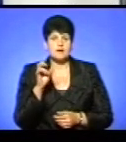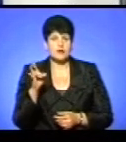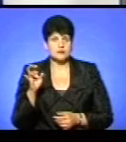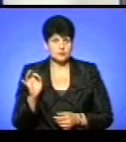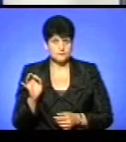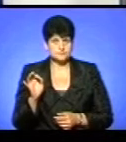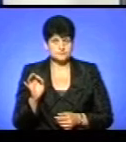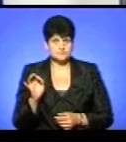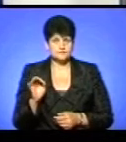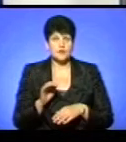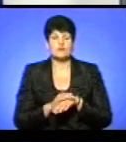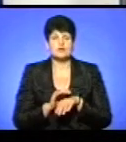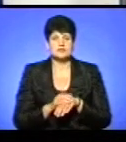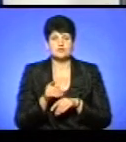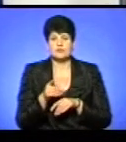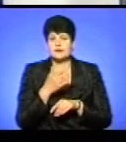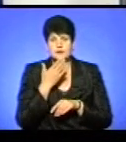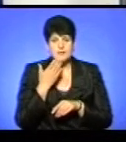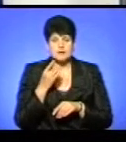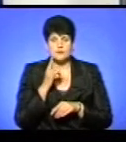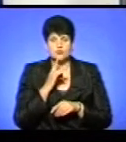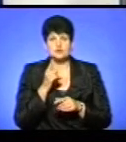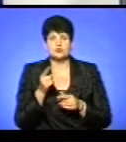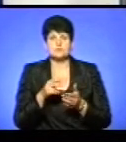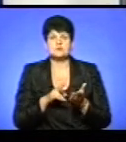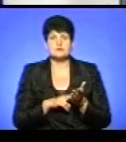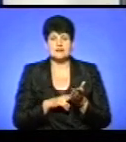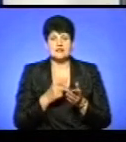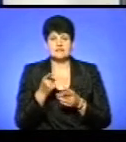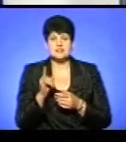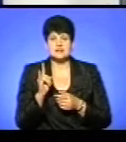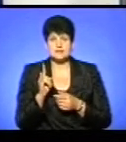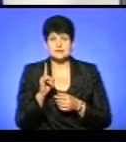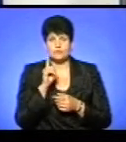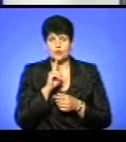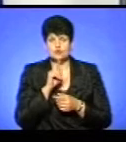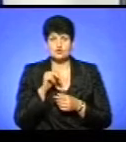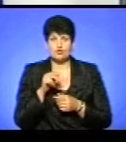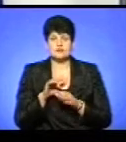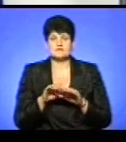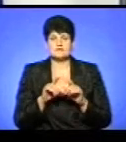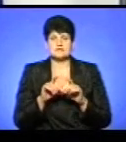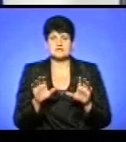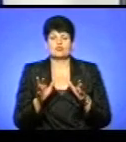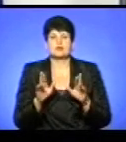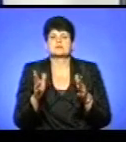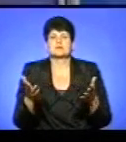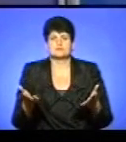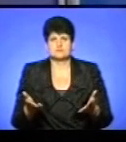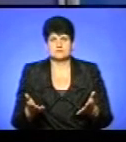фактично ви не маєте поки що тернопільської прописки, але ж ваша дитина поки що ходить у садок. Як це сталося?